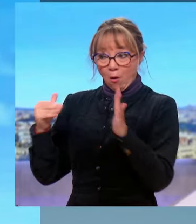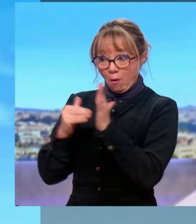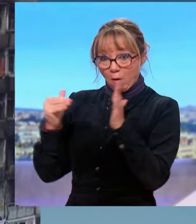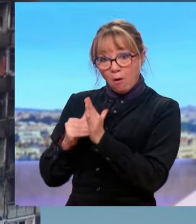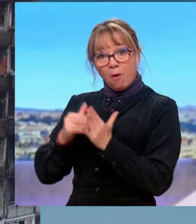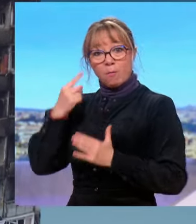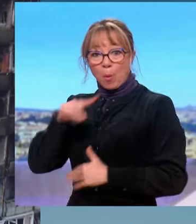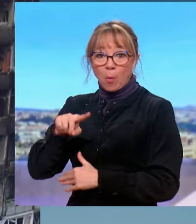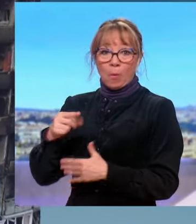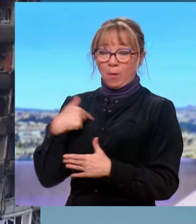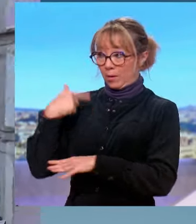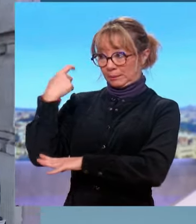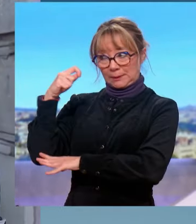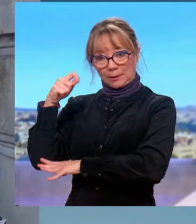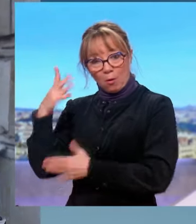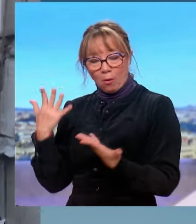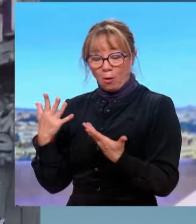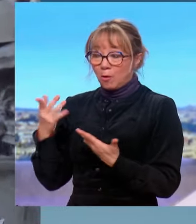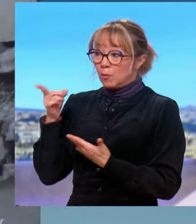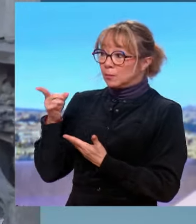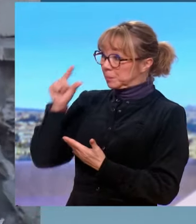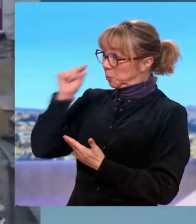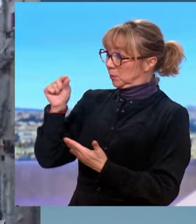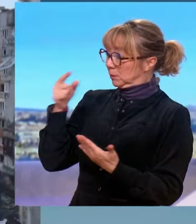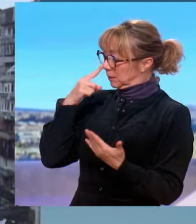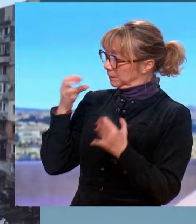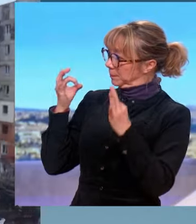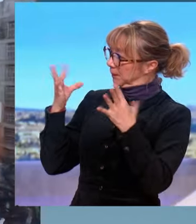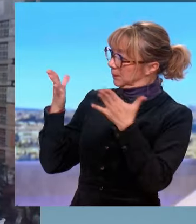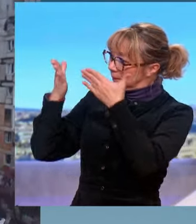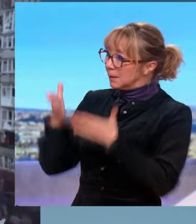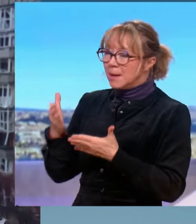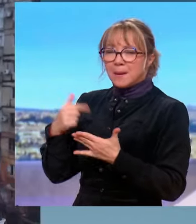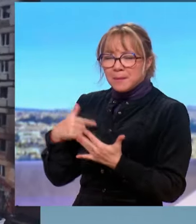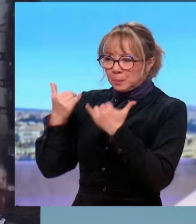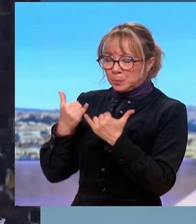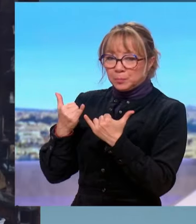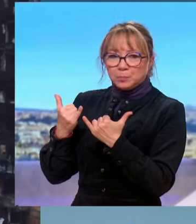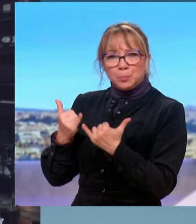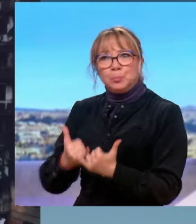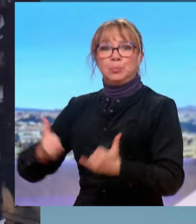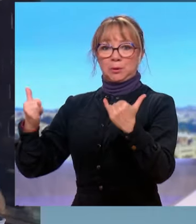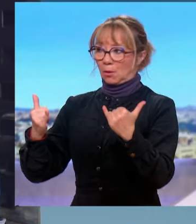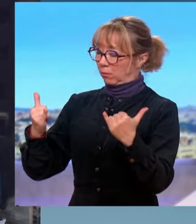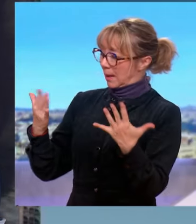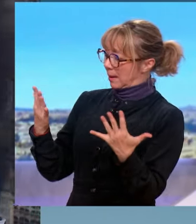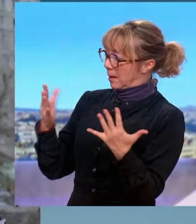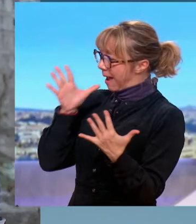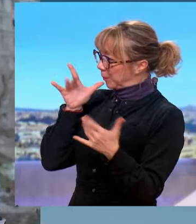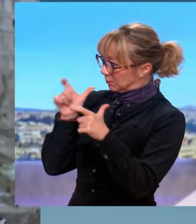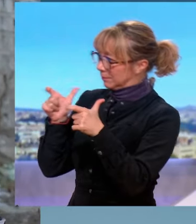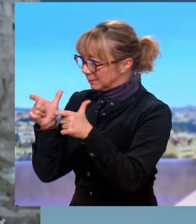Aujourd'hui, c'est un Vladimir Poutine qui semble, non pas plus puissant que jamais, mais qui semble intouchable par les